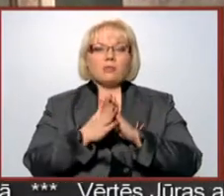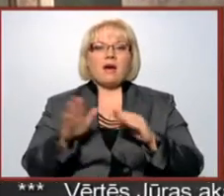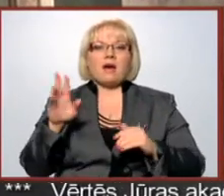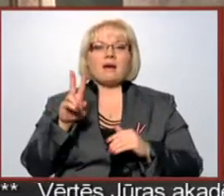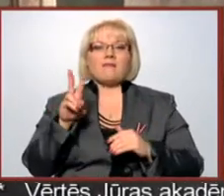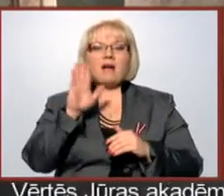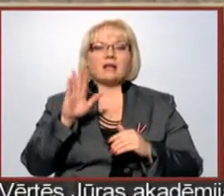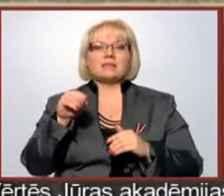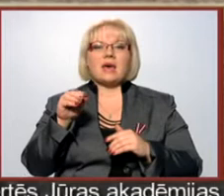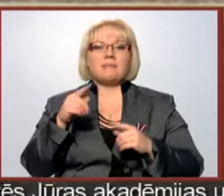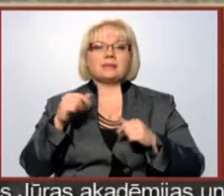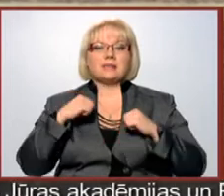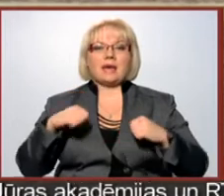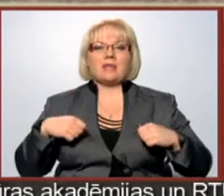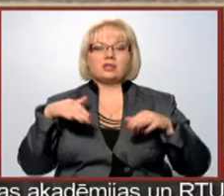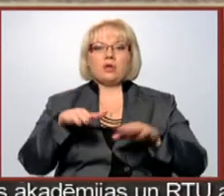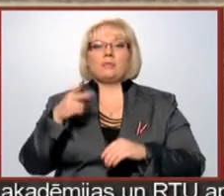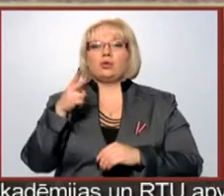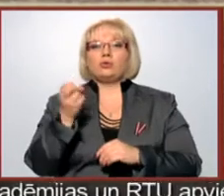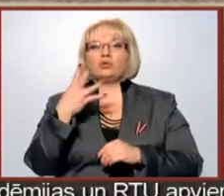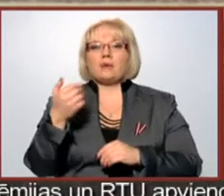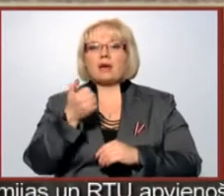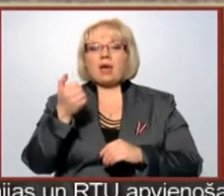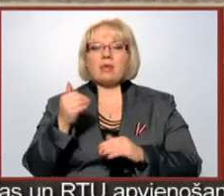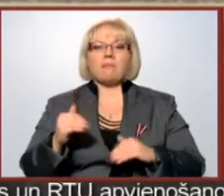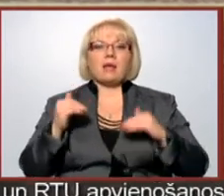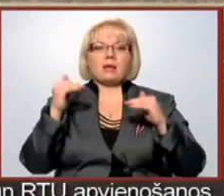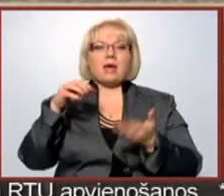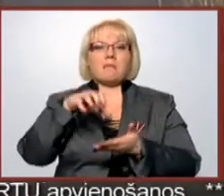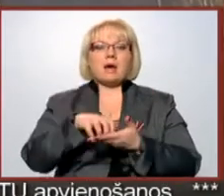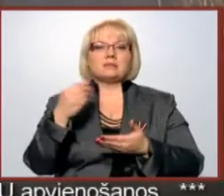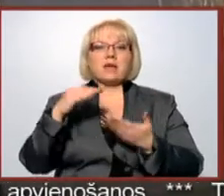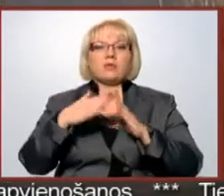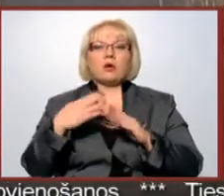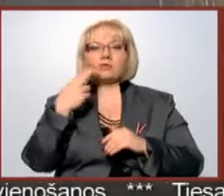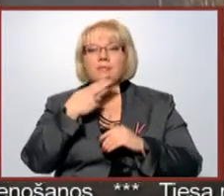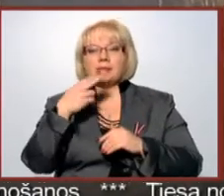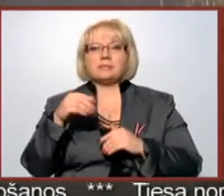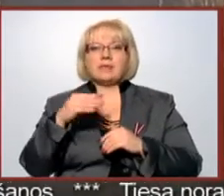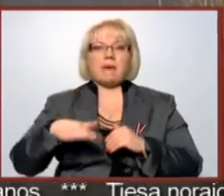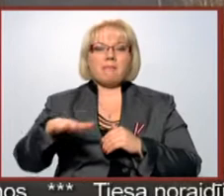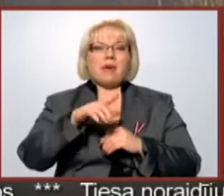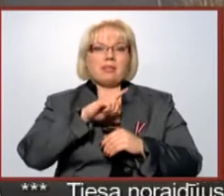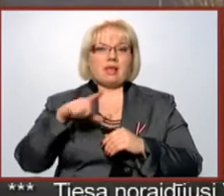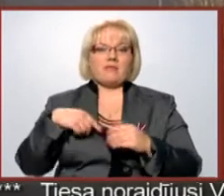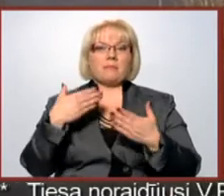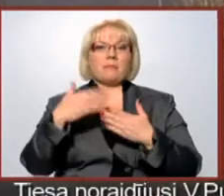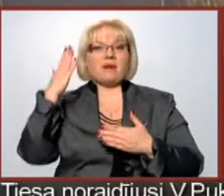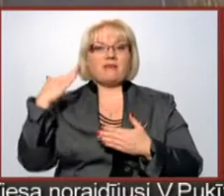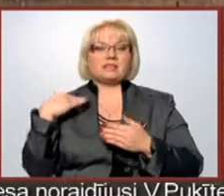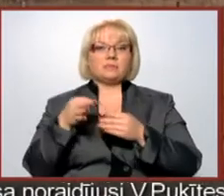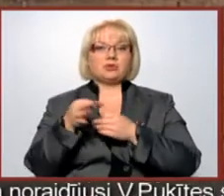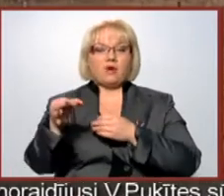dienestas nolēmis 2014. gadā palielināt bāzes cenu lauksemniecības zemē Latvijā. Piemēram, Ventspils